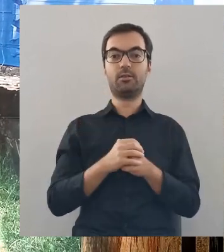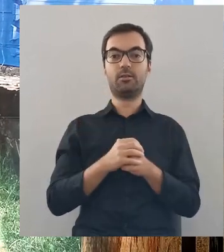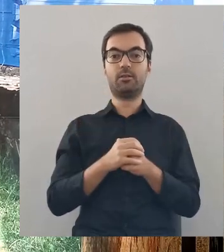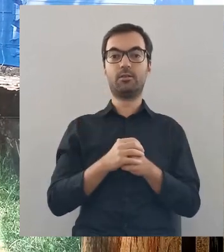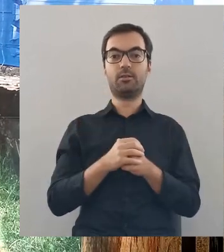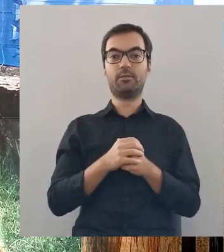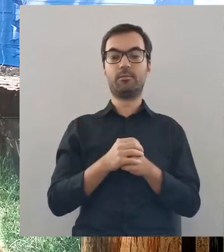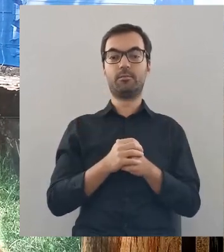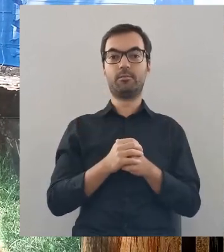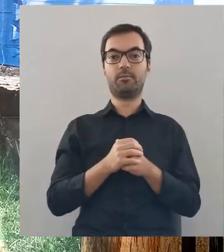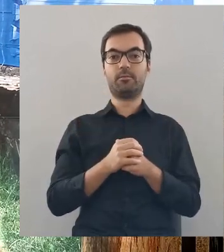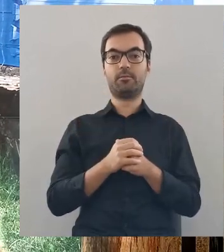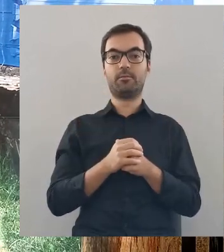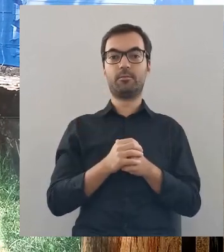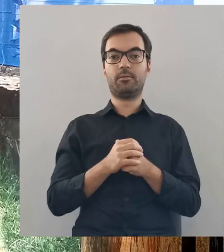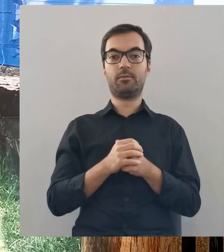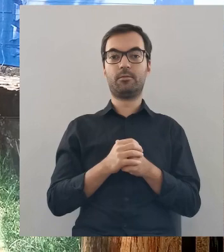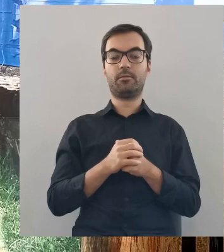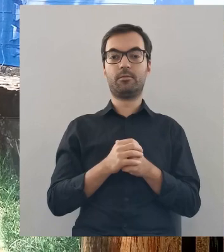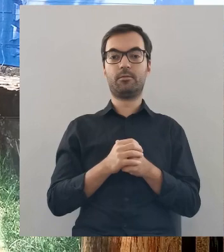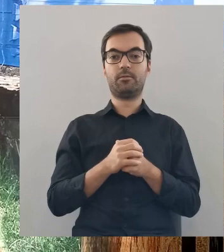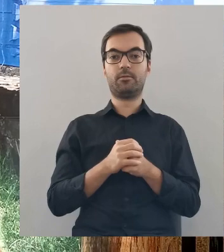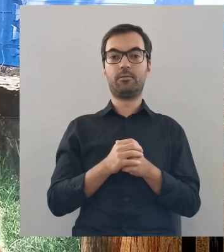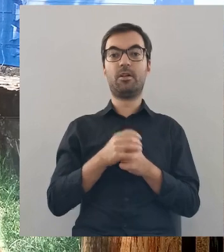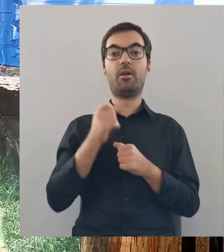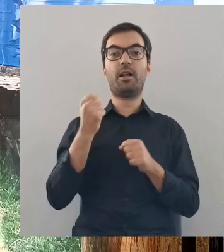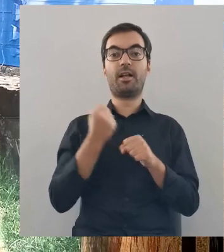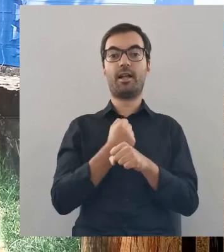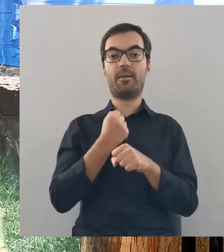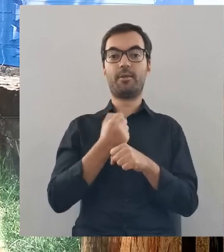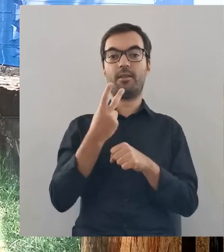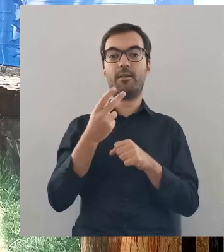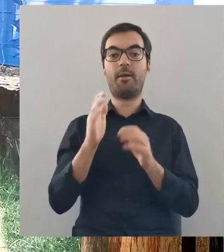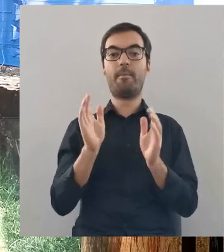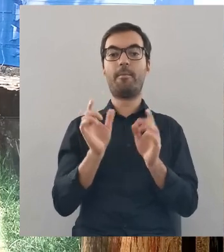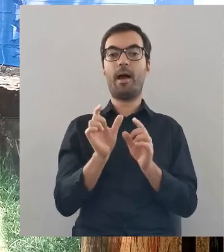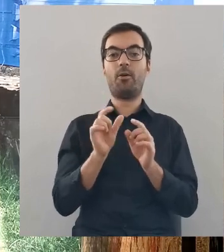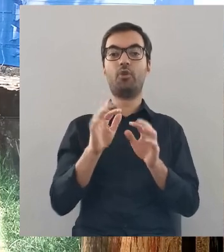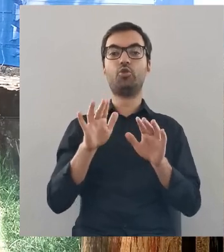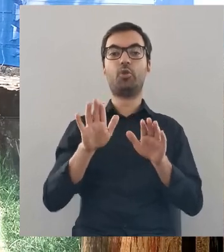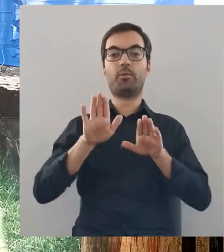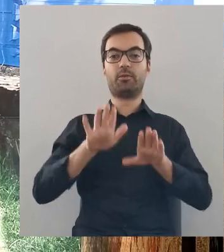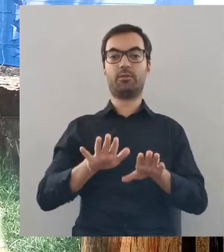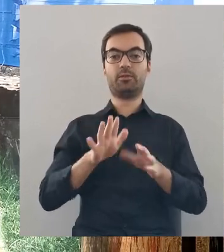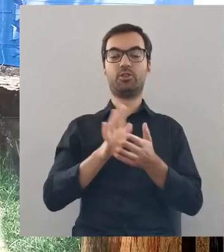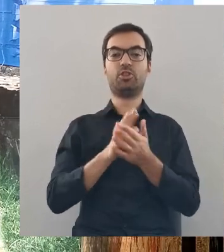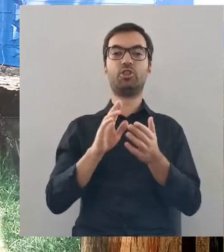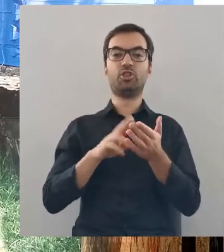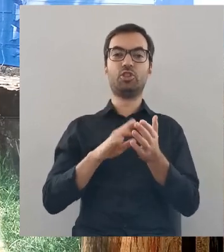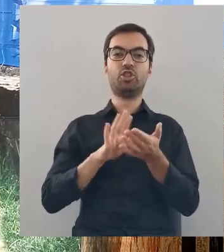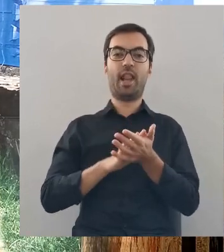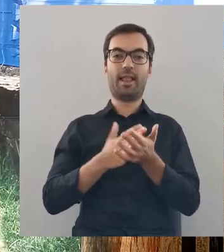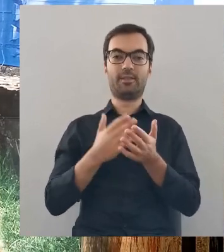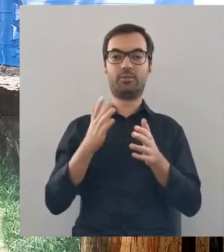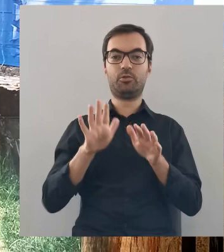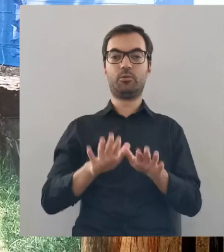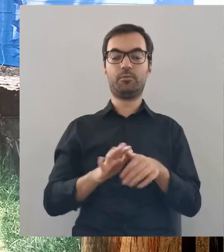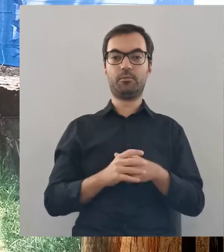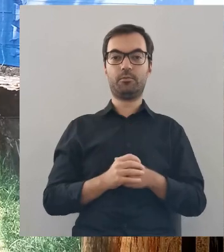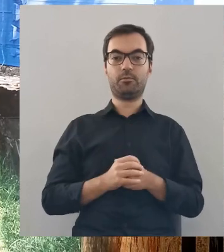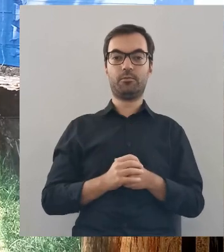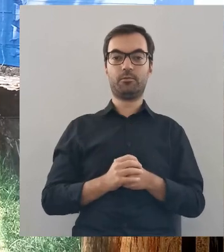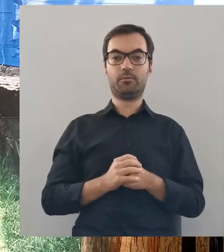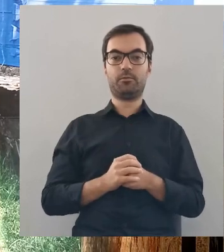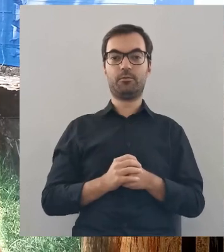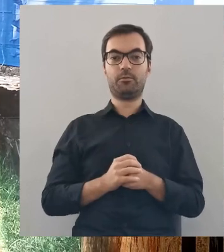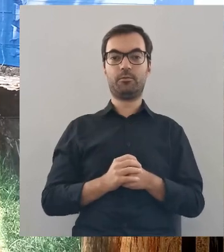ale pozostały wybite w kamieniu, odciśnięte w kamieniu, dwie maleńkie stopy. To znaczy ślady stóp,